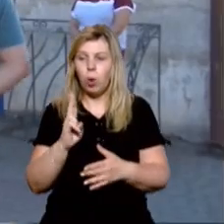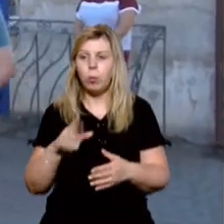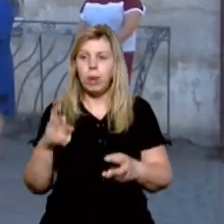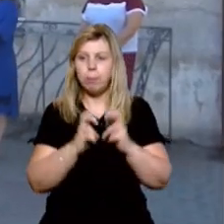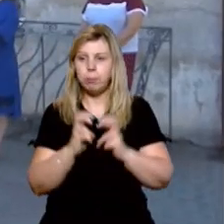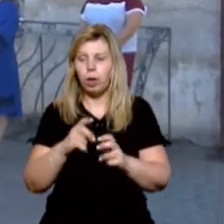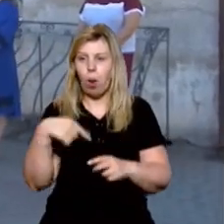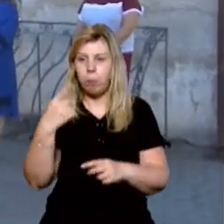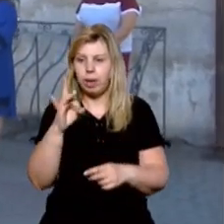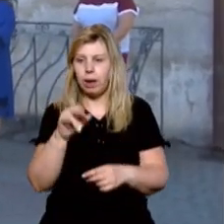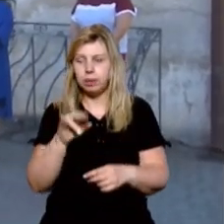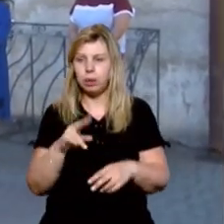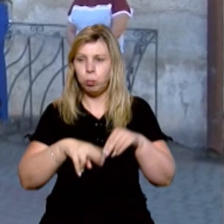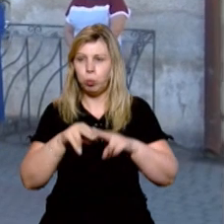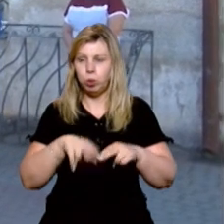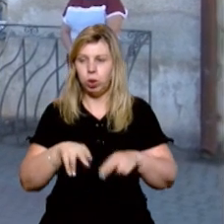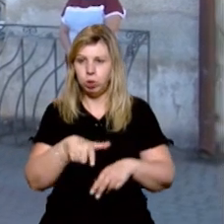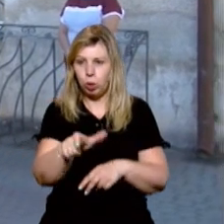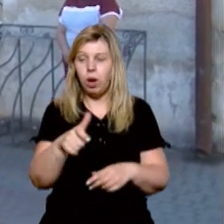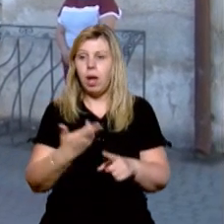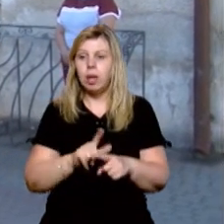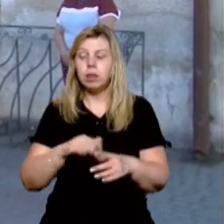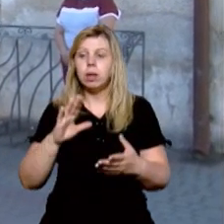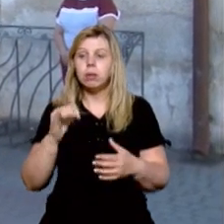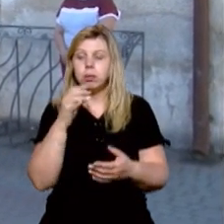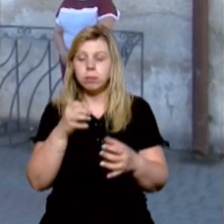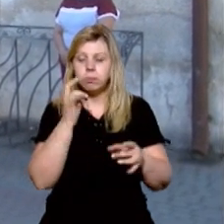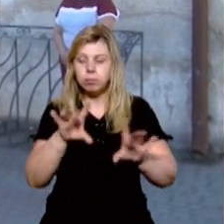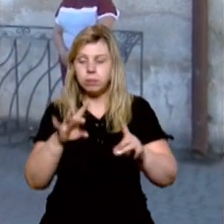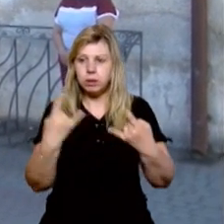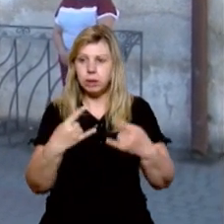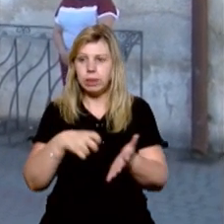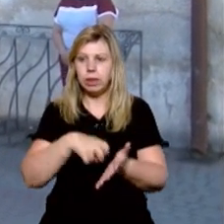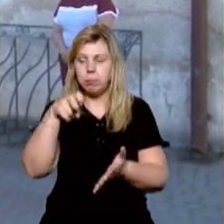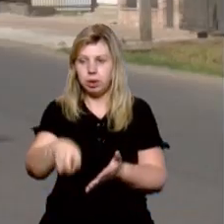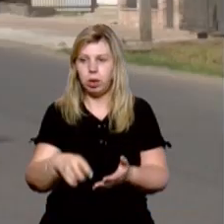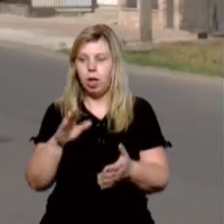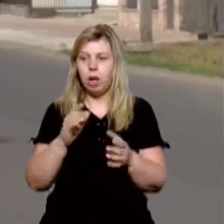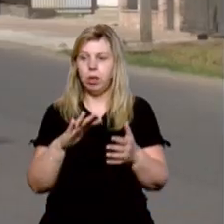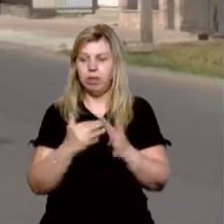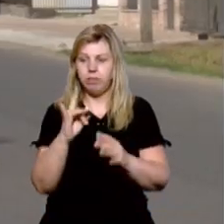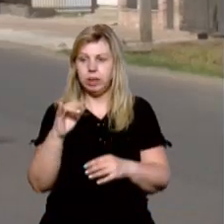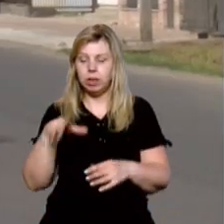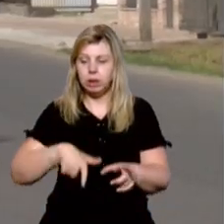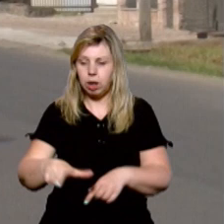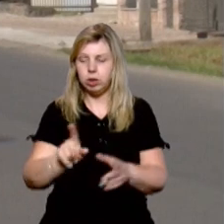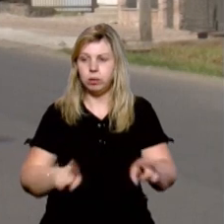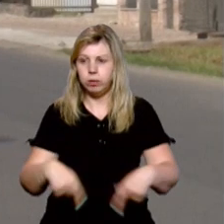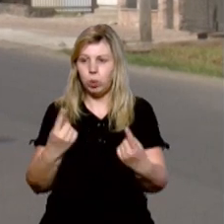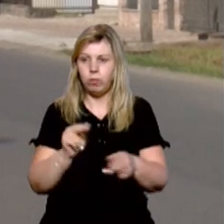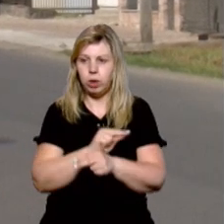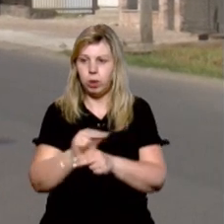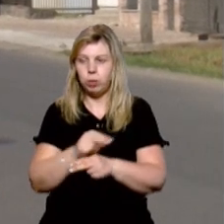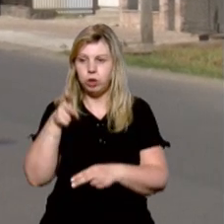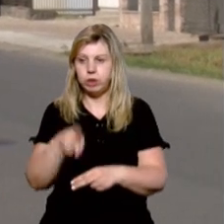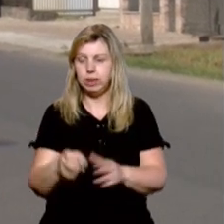підприємство облради «Будкомплекторг». На запитання суспільного відповідь надав письмово керівник Іван Бірак. Каже, трасу почали відновлювати